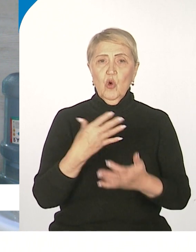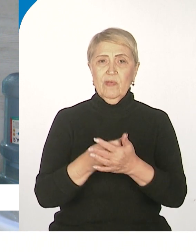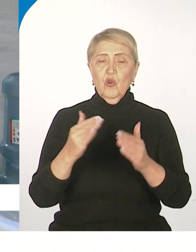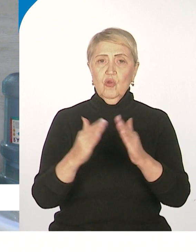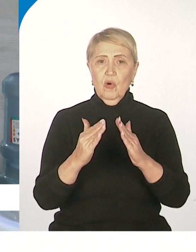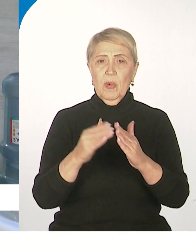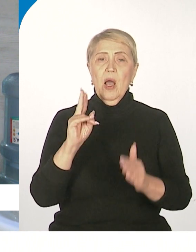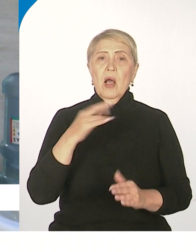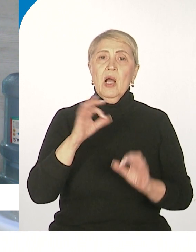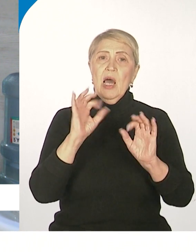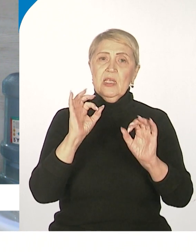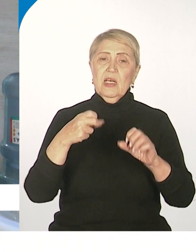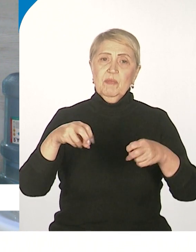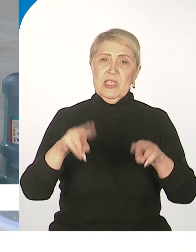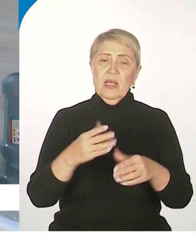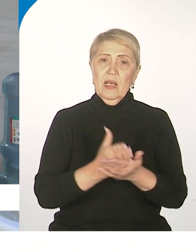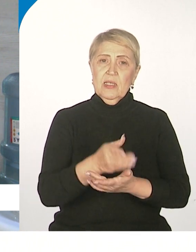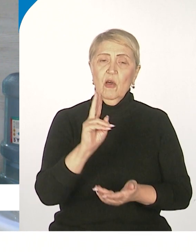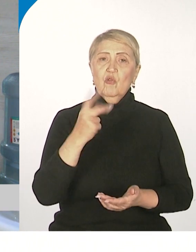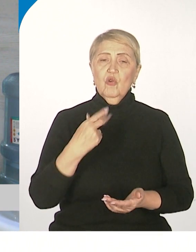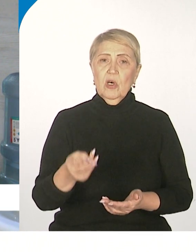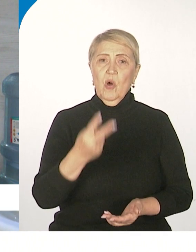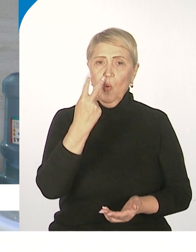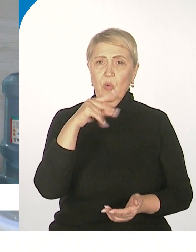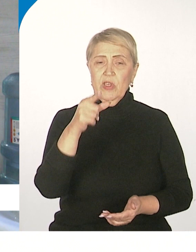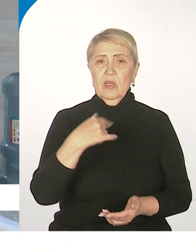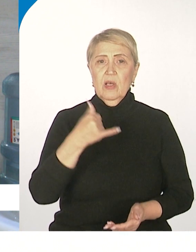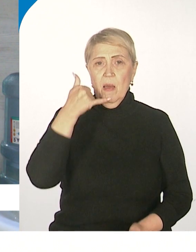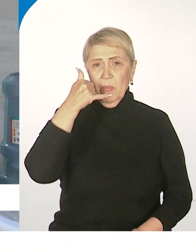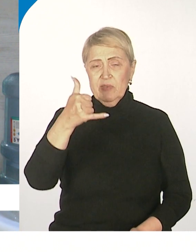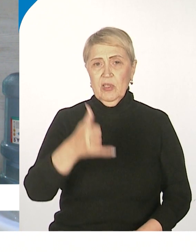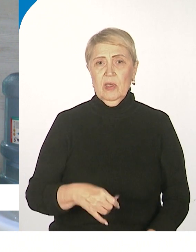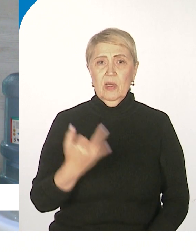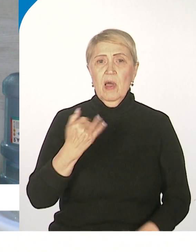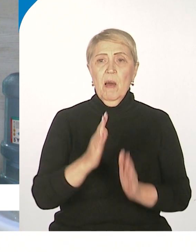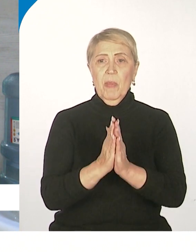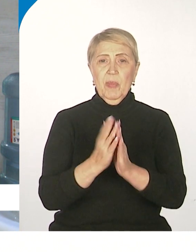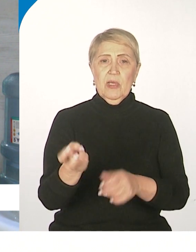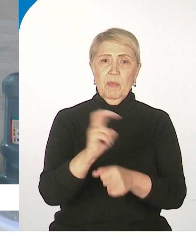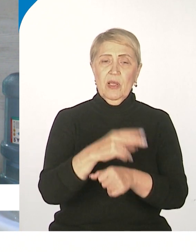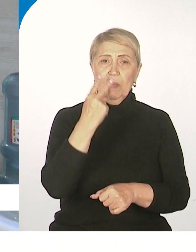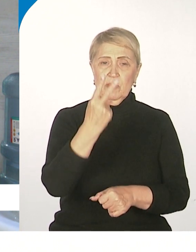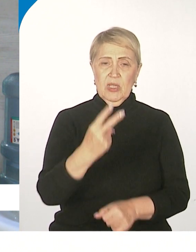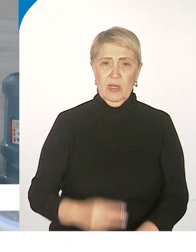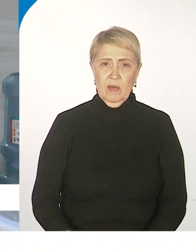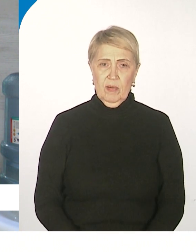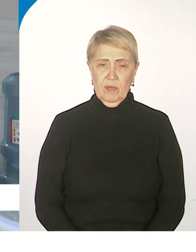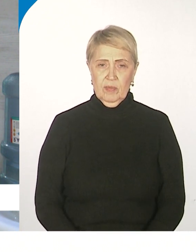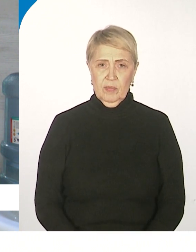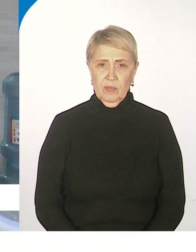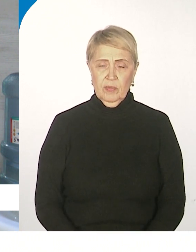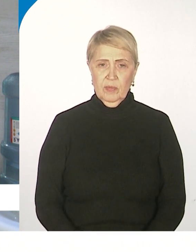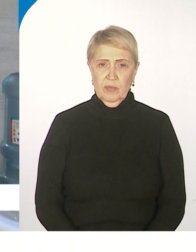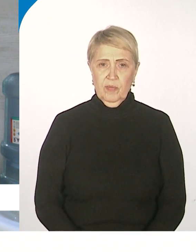рассказывали специалисты, это кто-то... Ну, в общем, поручи позвонили и попросили приехать посмотреть. Они